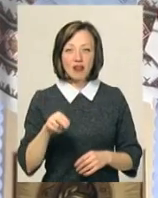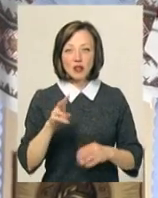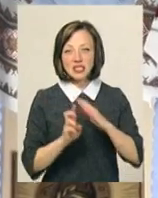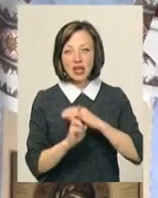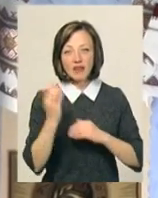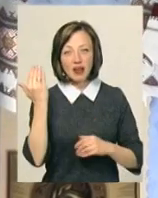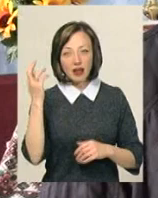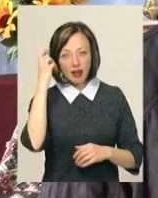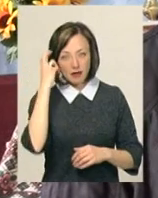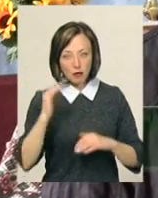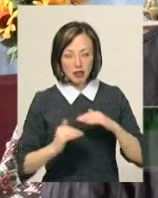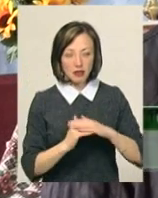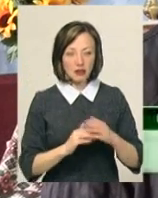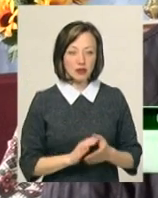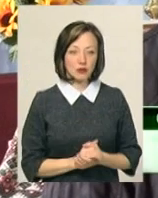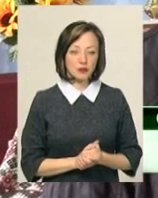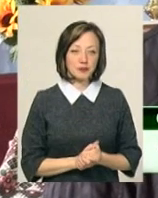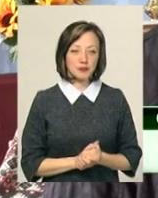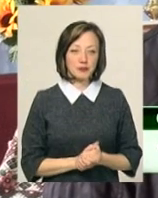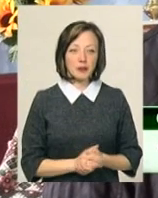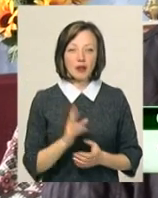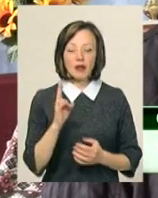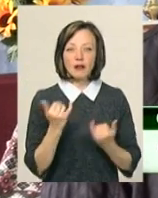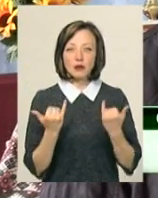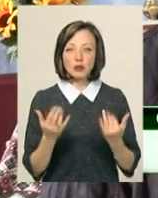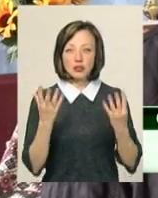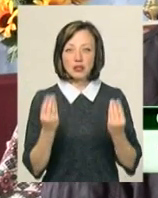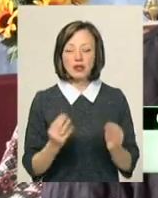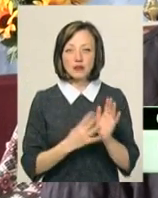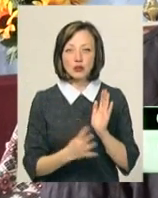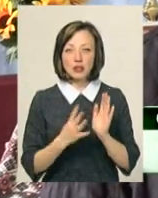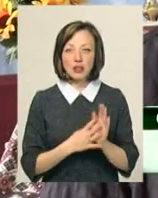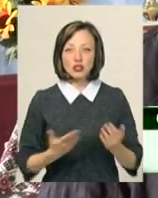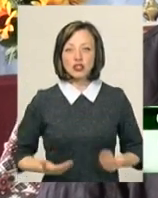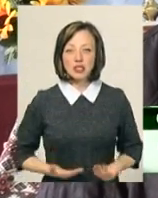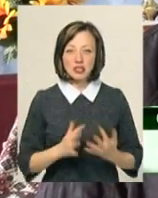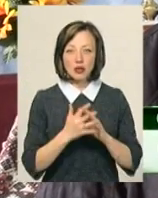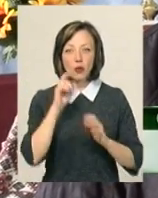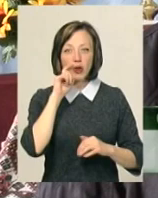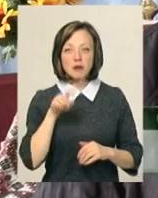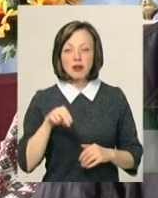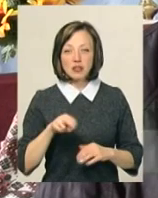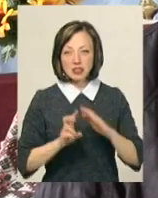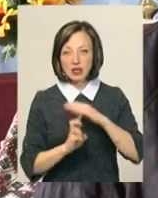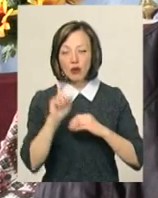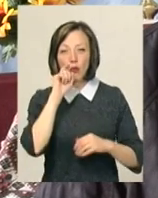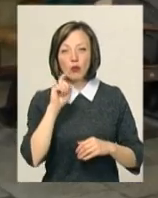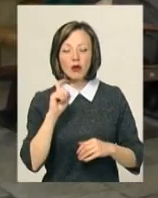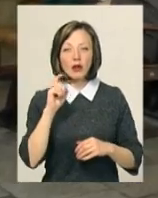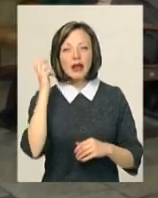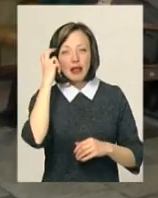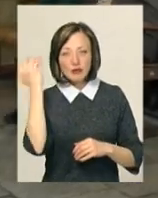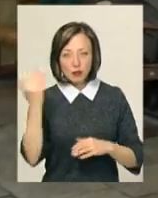Київського патріархату. На сьогоднішній день майже 99% жителів села – це і Українська православна церква Київського патріархату.